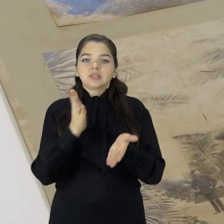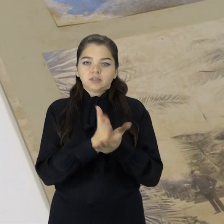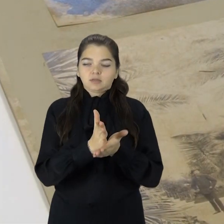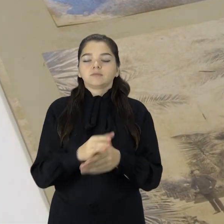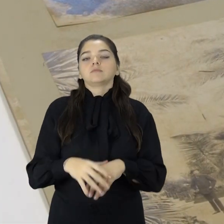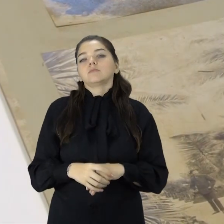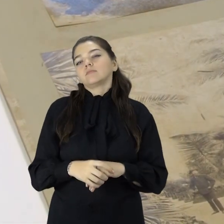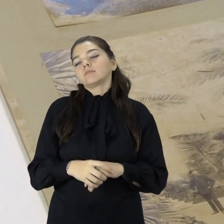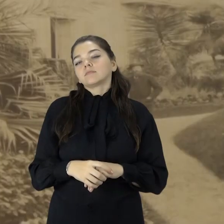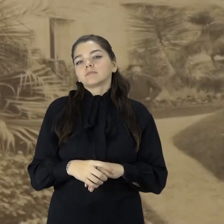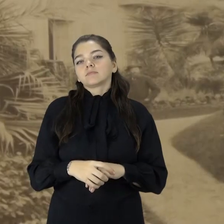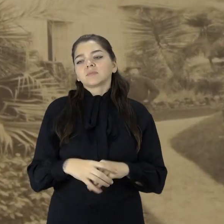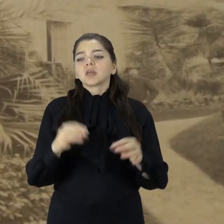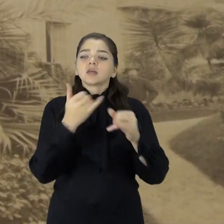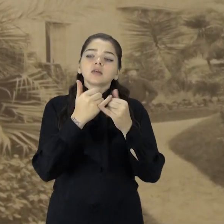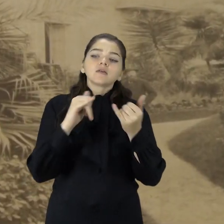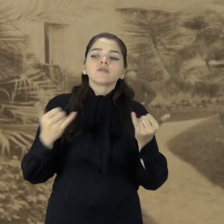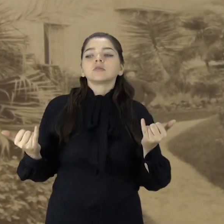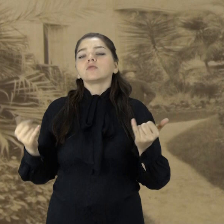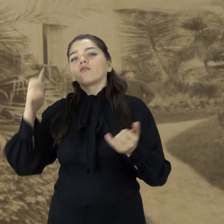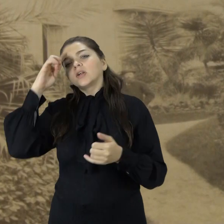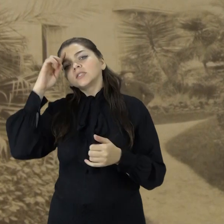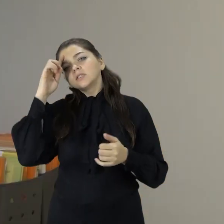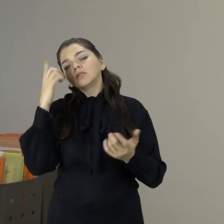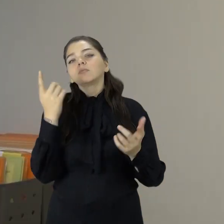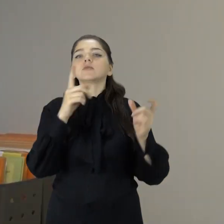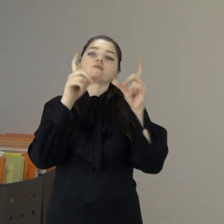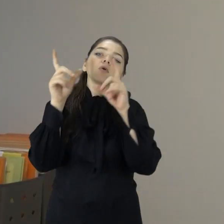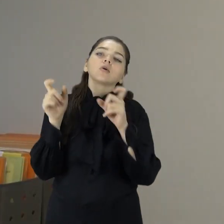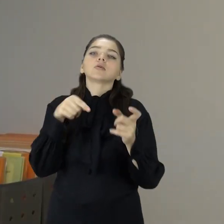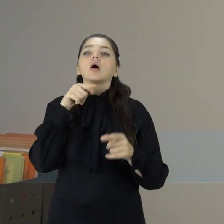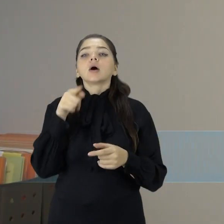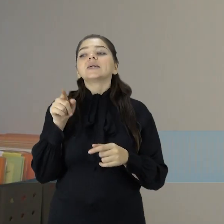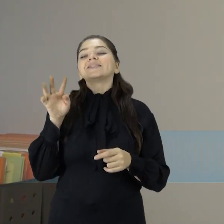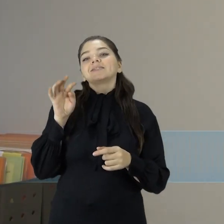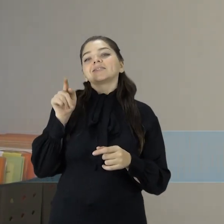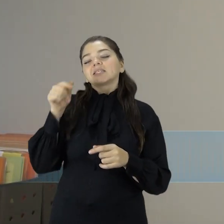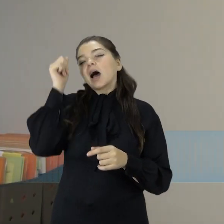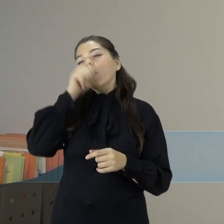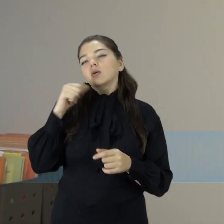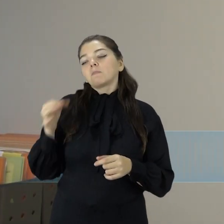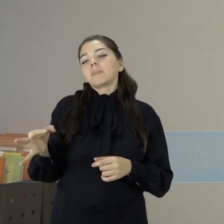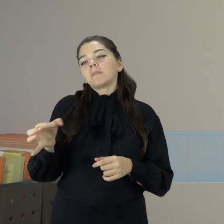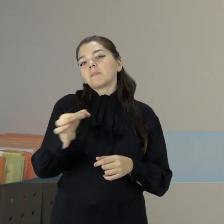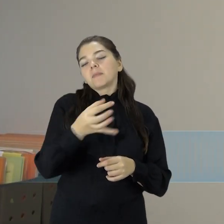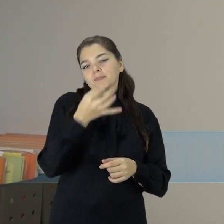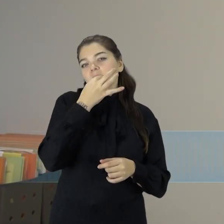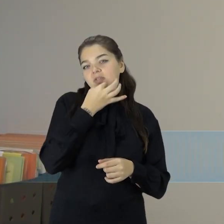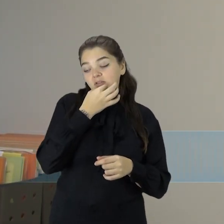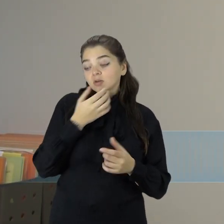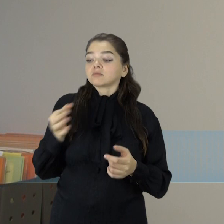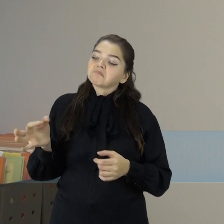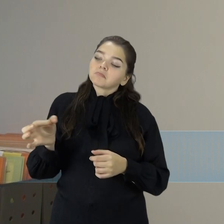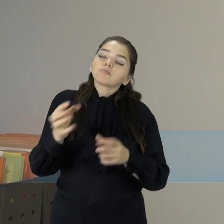įvairių kraštų vaizdai, nes Benediktas Henrikas Tiškevičius buvo keliautojas ir keliaudamas